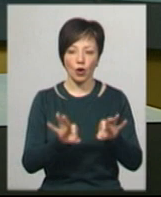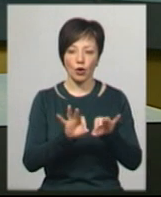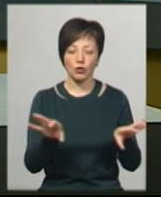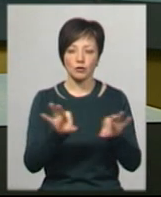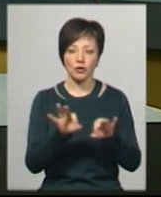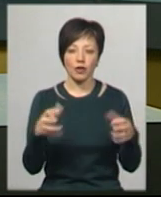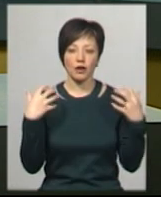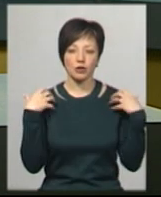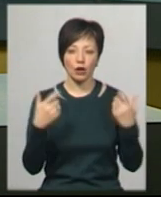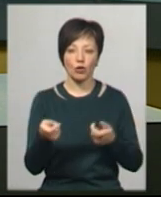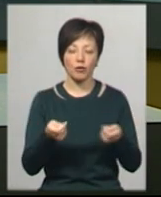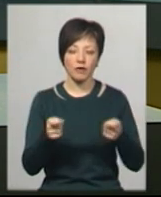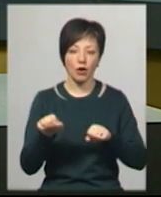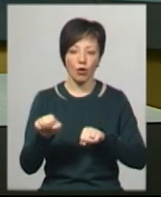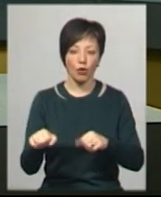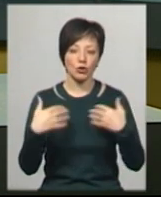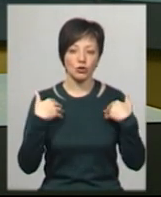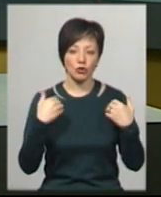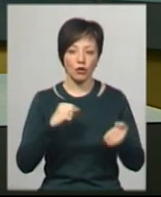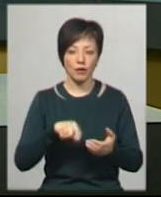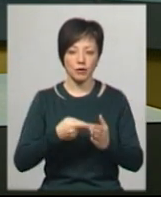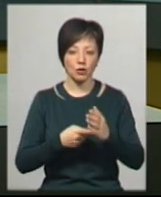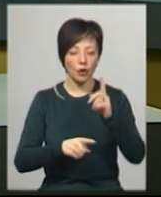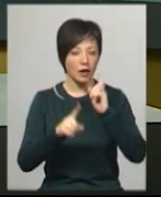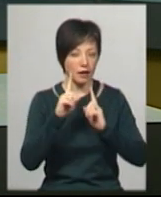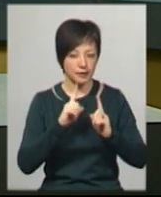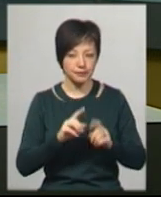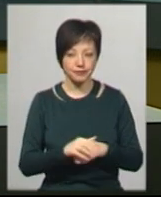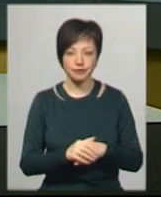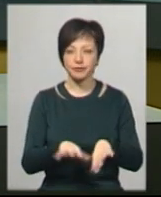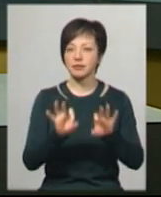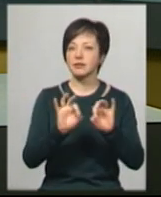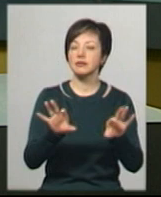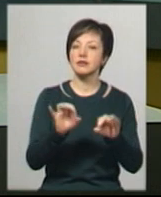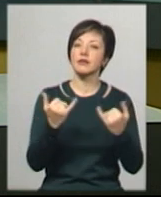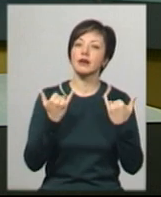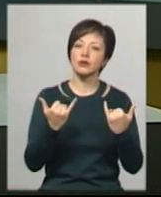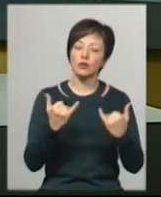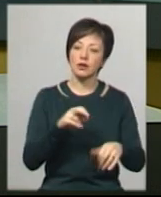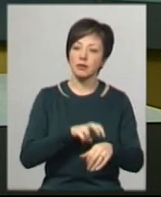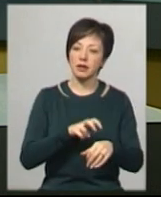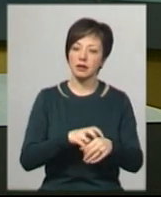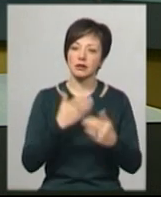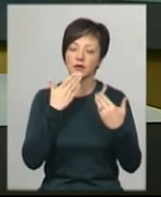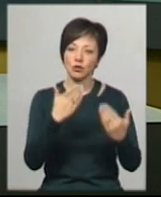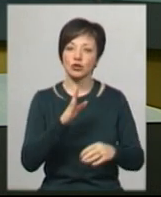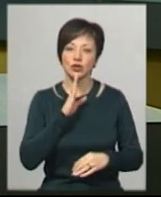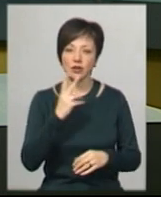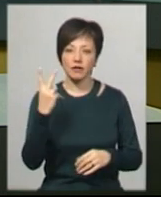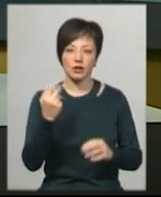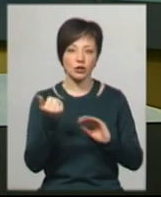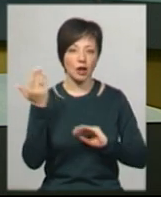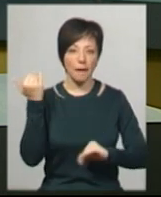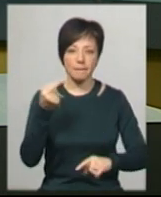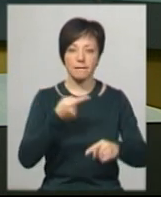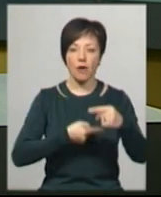начальник управління охорони здоров'я Хмельницької міської ради Борис Ткач. За його словами, сьогодні до медиків звернулася жінка, яка два тижні